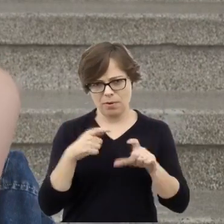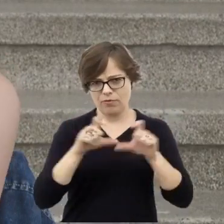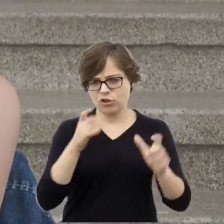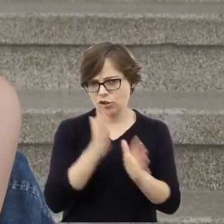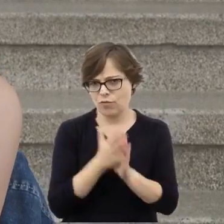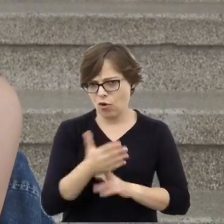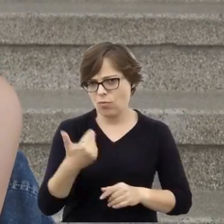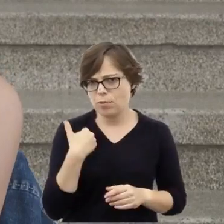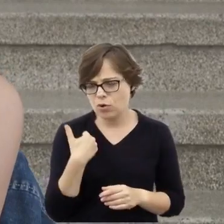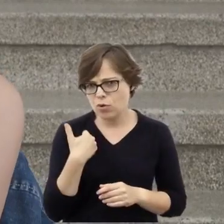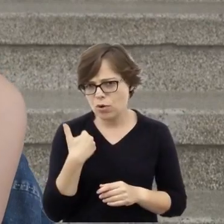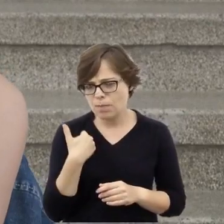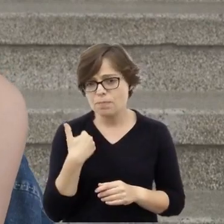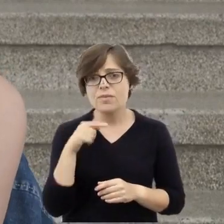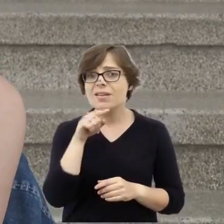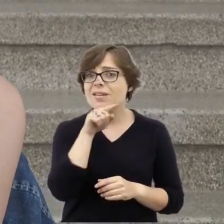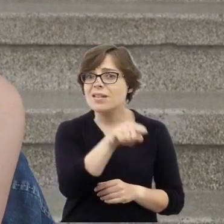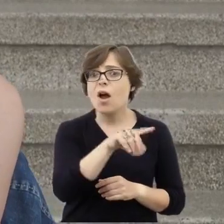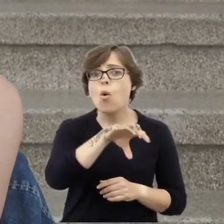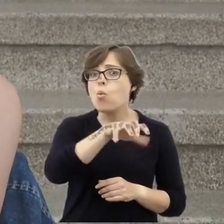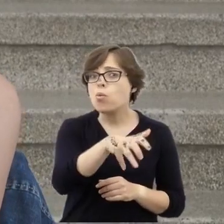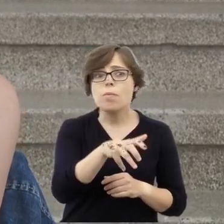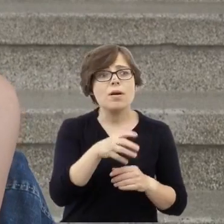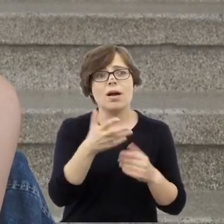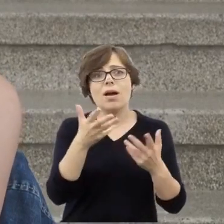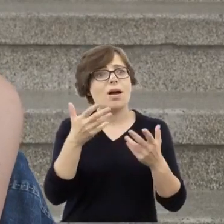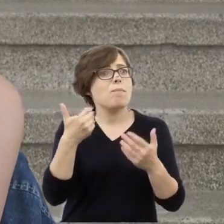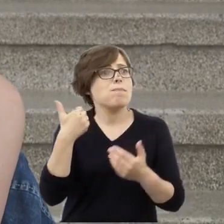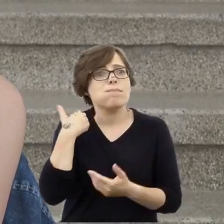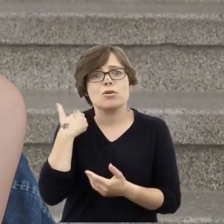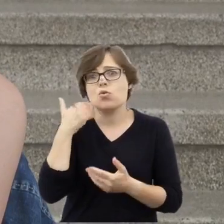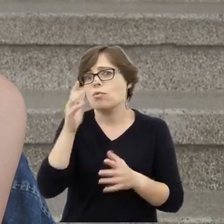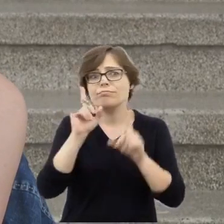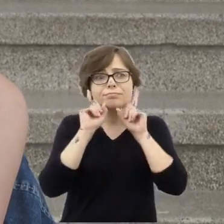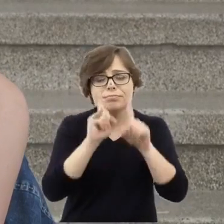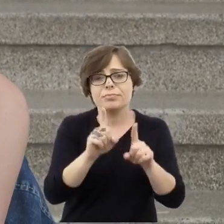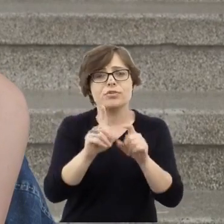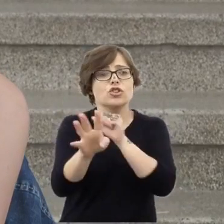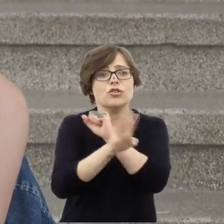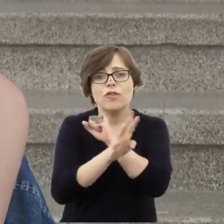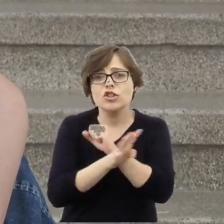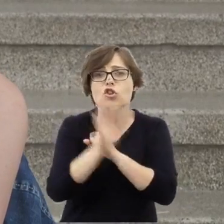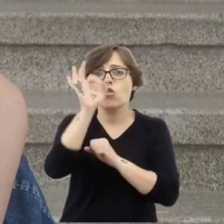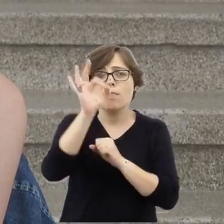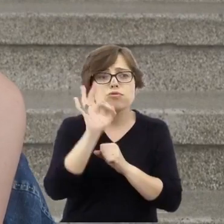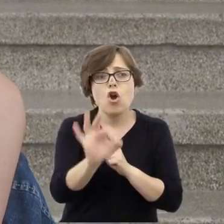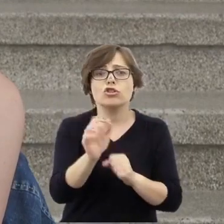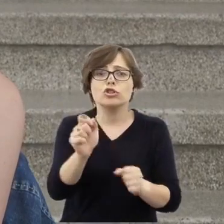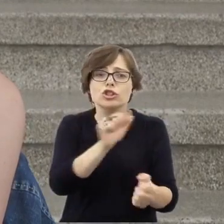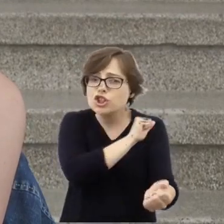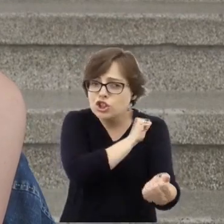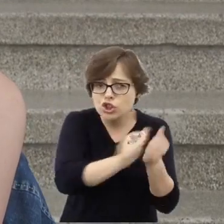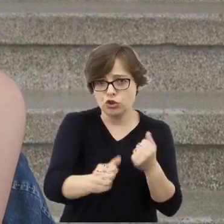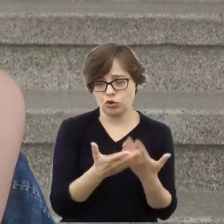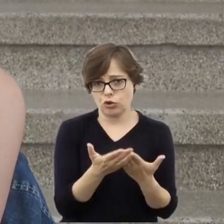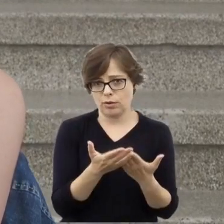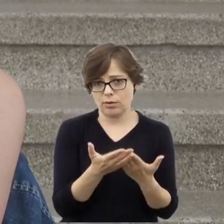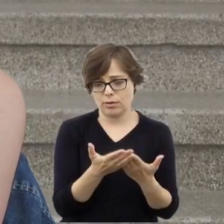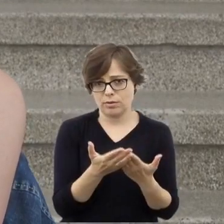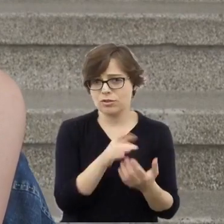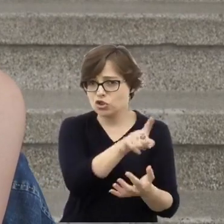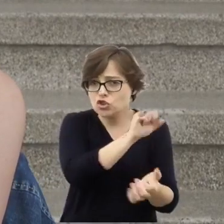To jest grupa, która nawet nie została zdziesiątkowana, ona została zniszczona w 90% i ta grupa